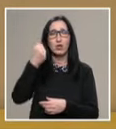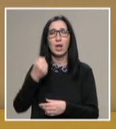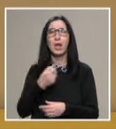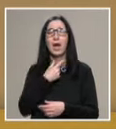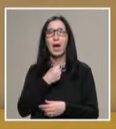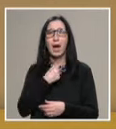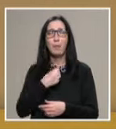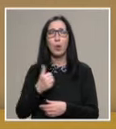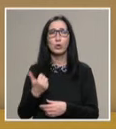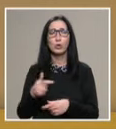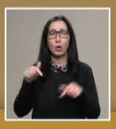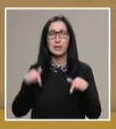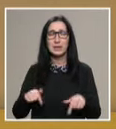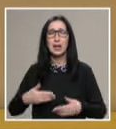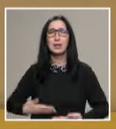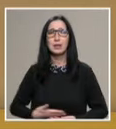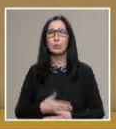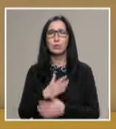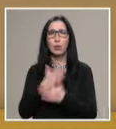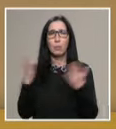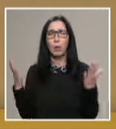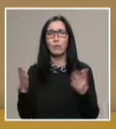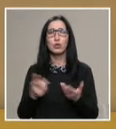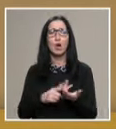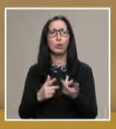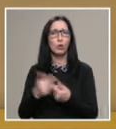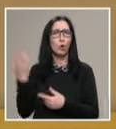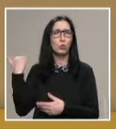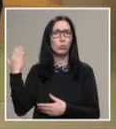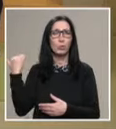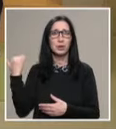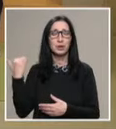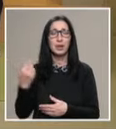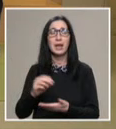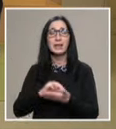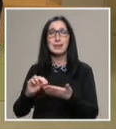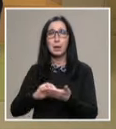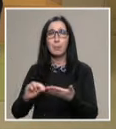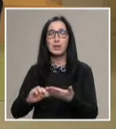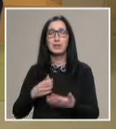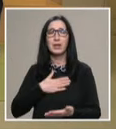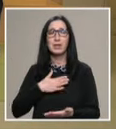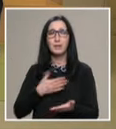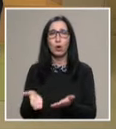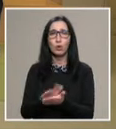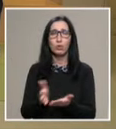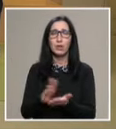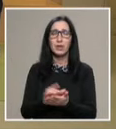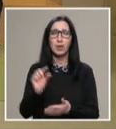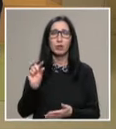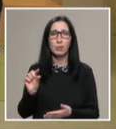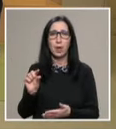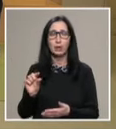Апостоле, сега си нужен повече отколкото преди. Записвай своето тефтерче